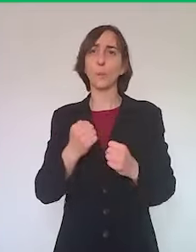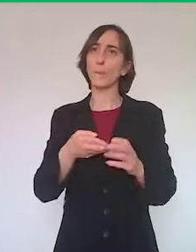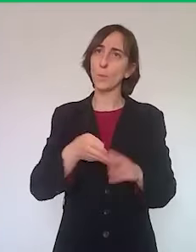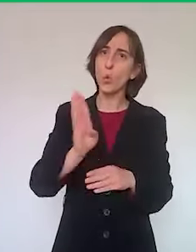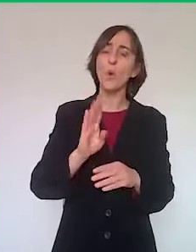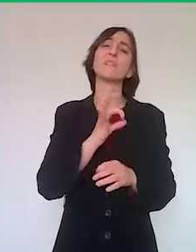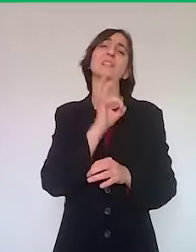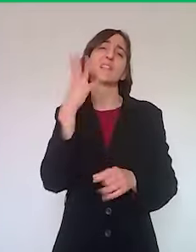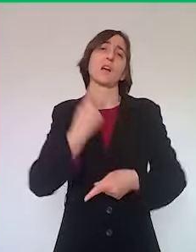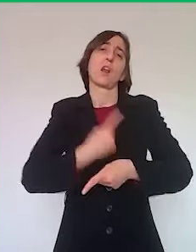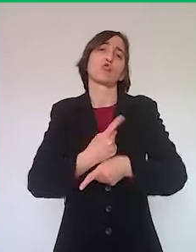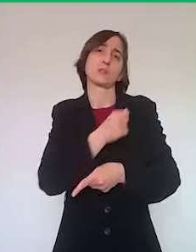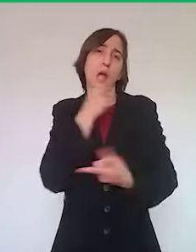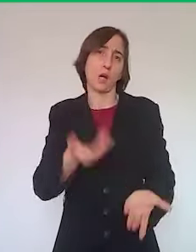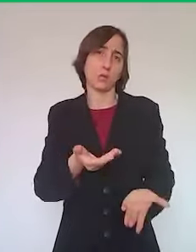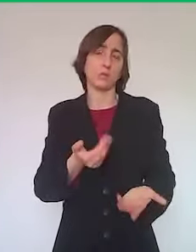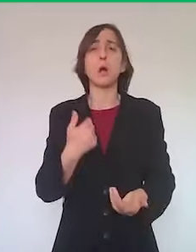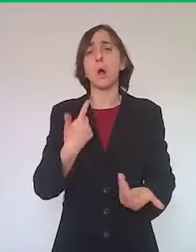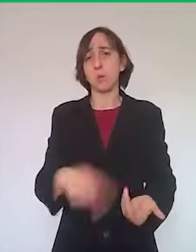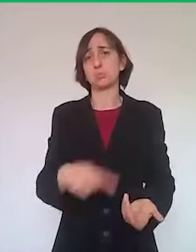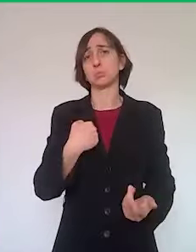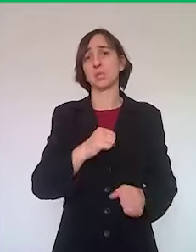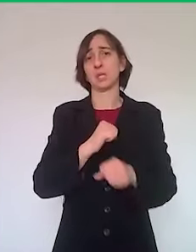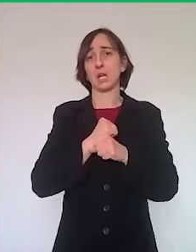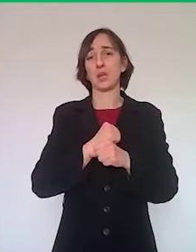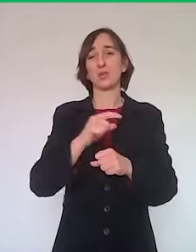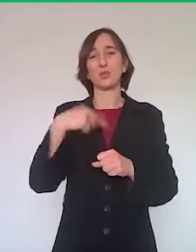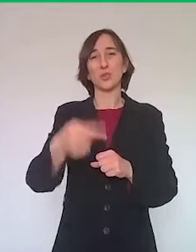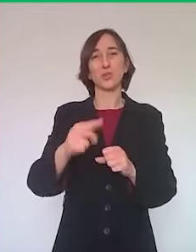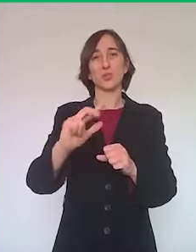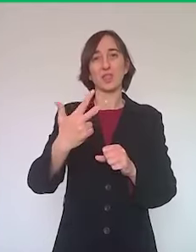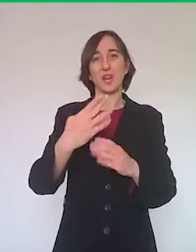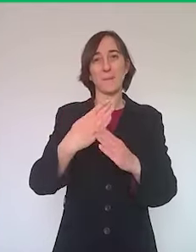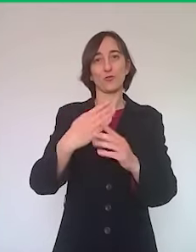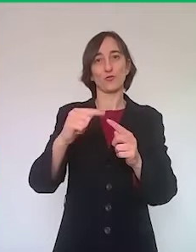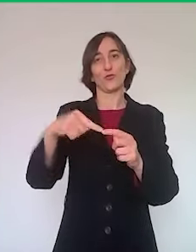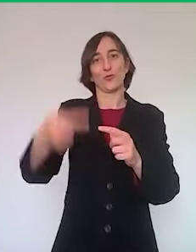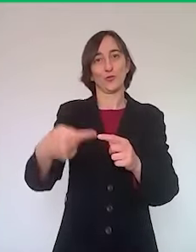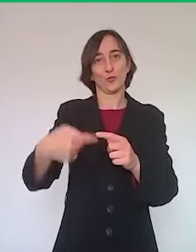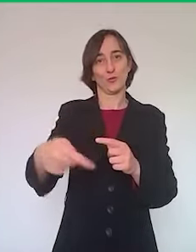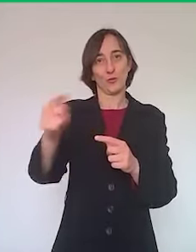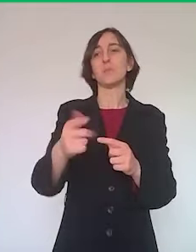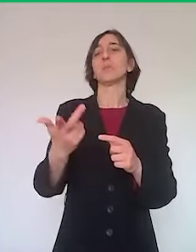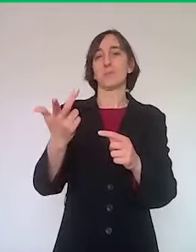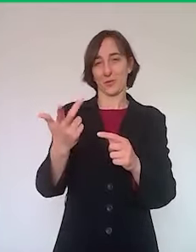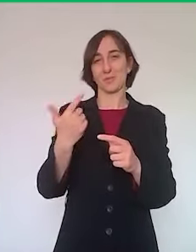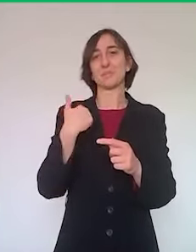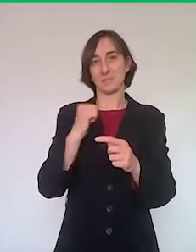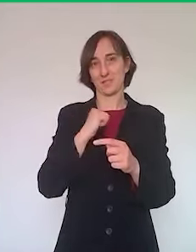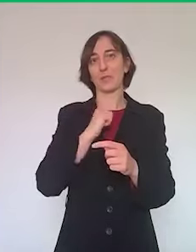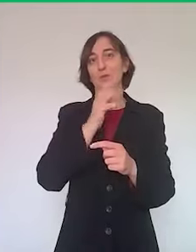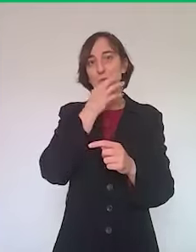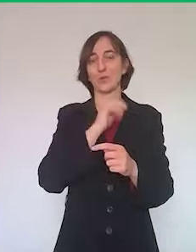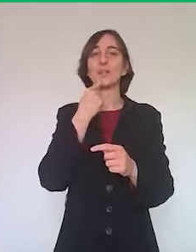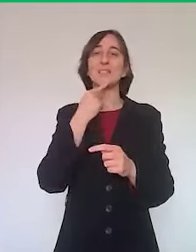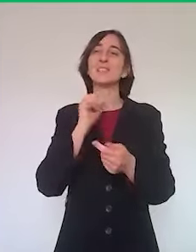il regime che si aprirà dopo il 3 maggio sarà possibile per tutti gli sportivi che ci stanno chiedendo poter recuperare